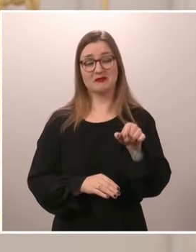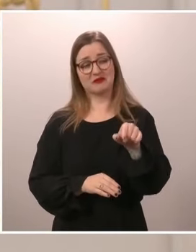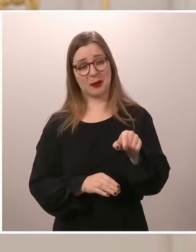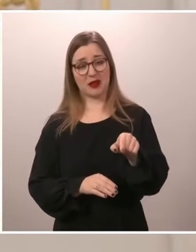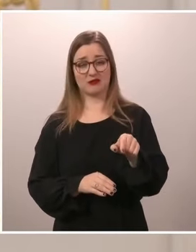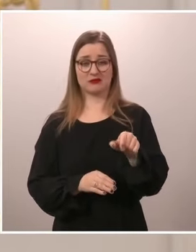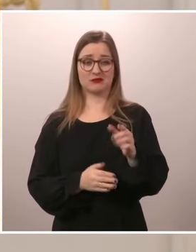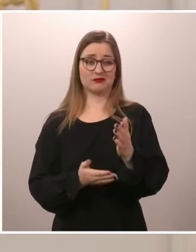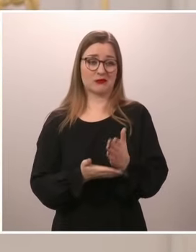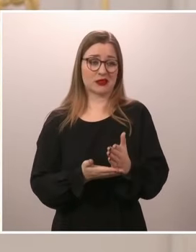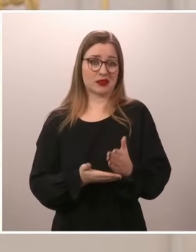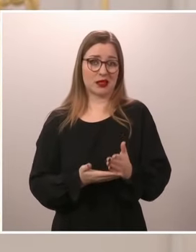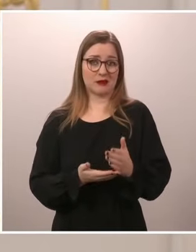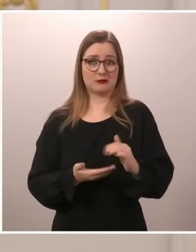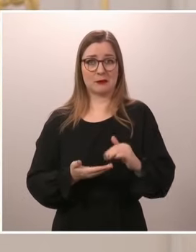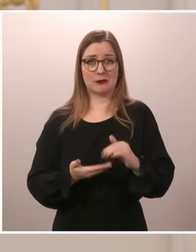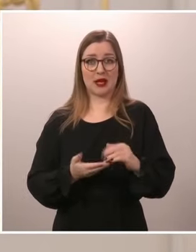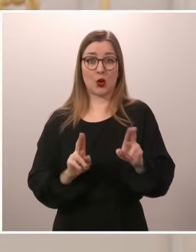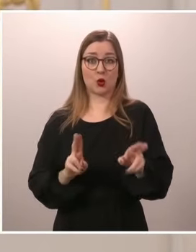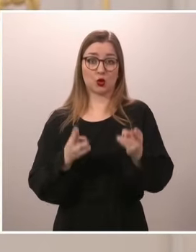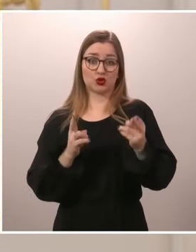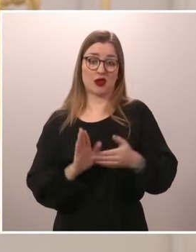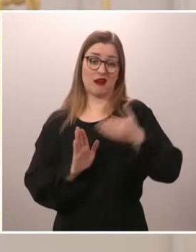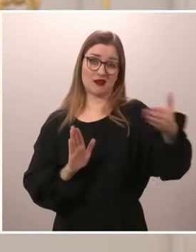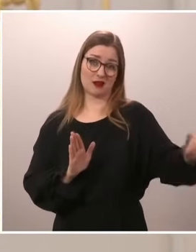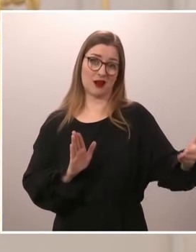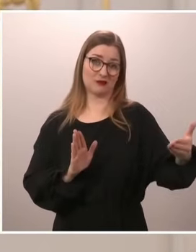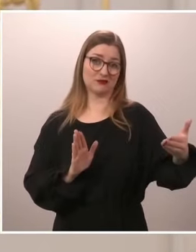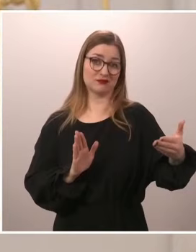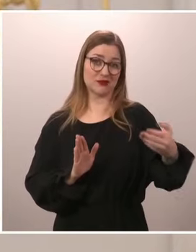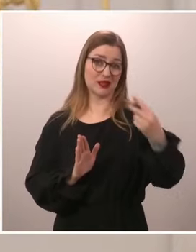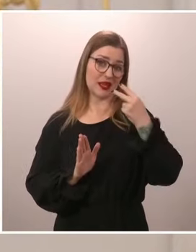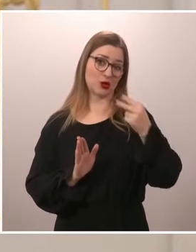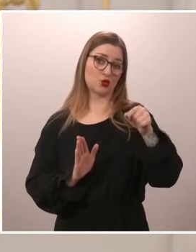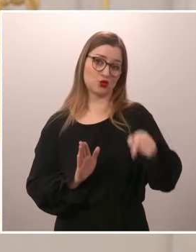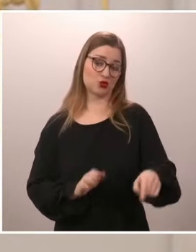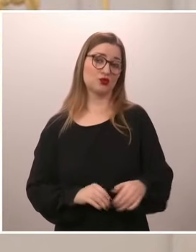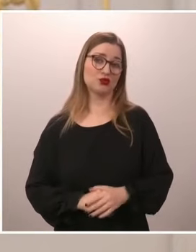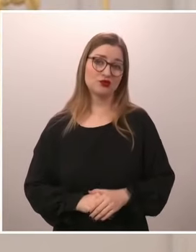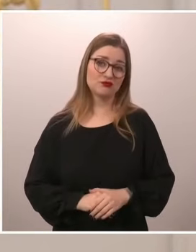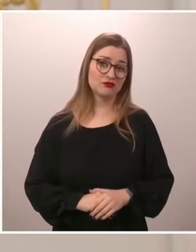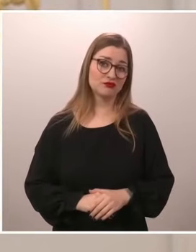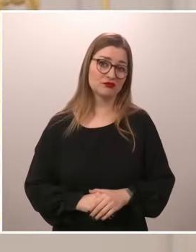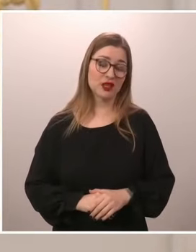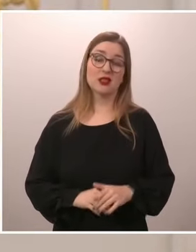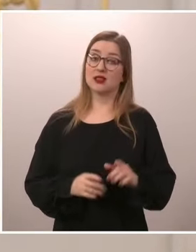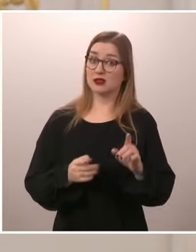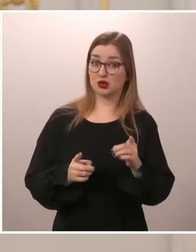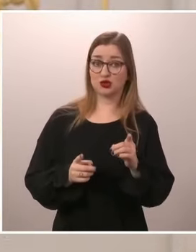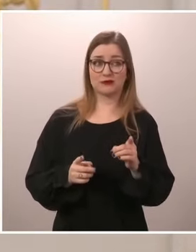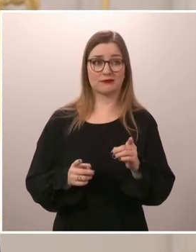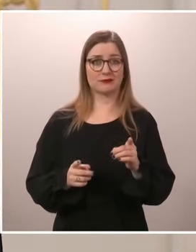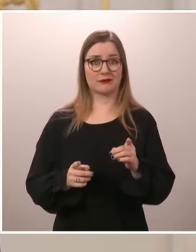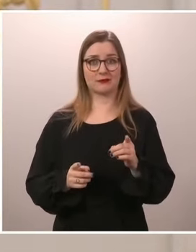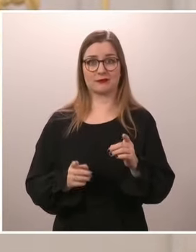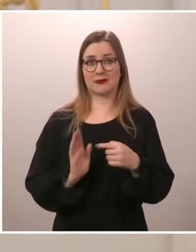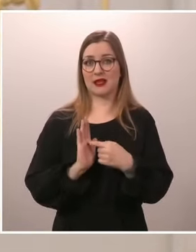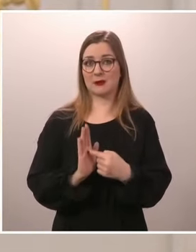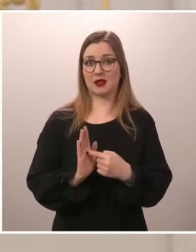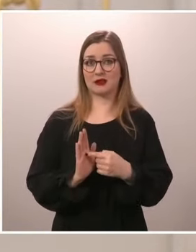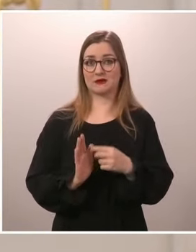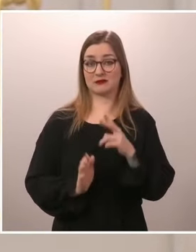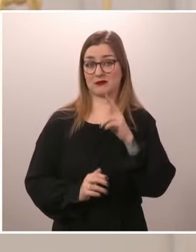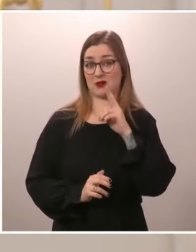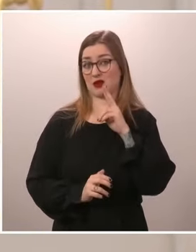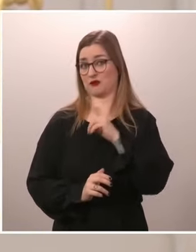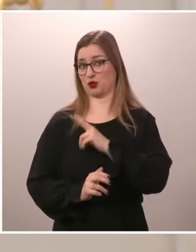osoitus uuden aikakauden alusta. Siis, jos joku olisi muutama vuotta, olisi kaksi vuotta sitten sanonut, että